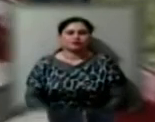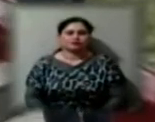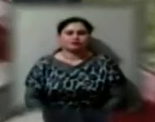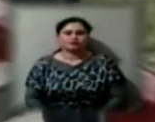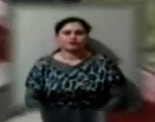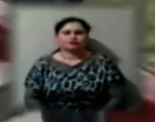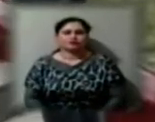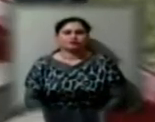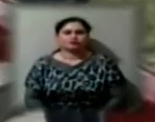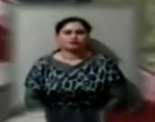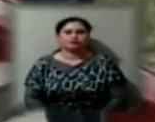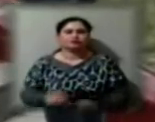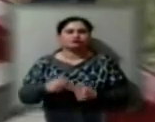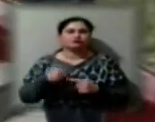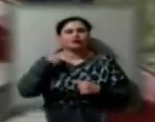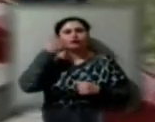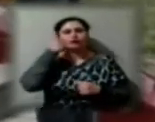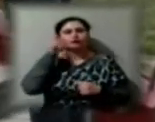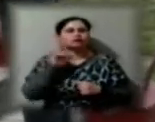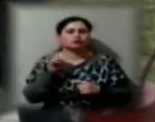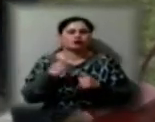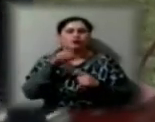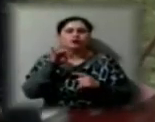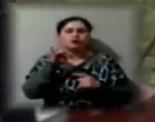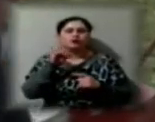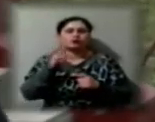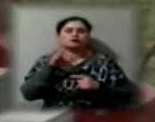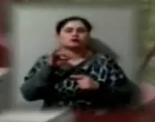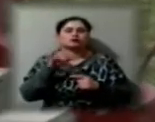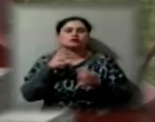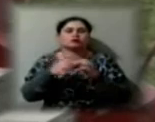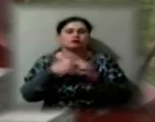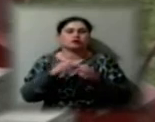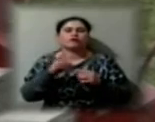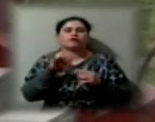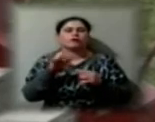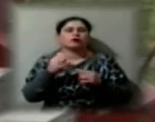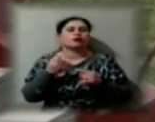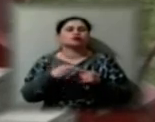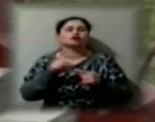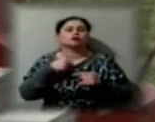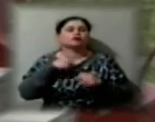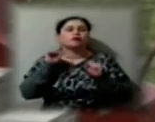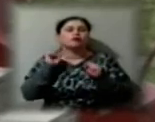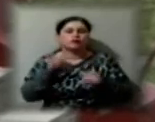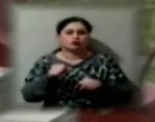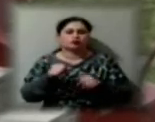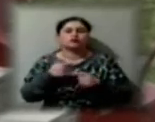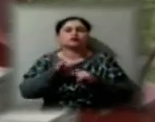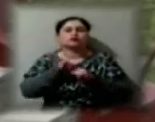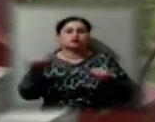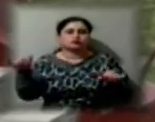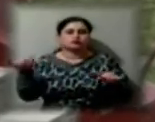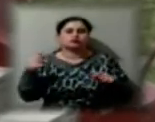Я вважаю, що прикордонний статус Херсонщини вимагає того, щоб ми могли швидко поширювати свою власну